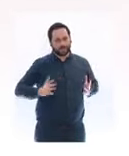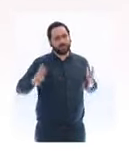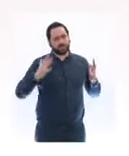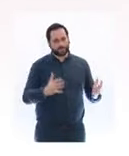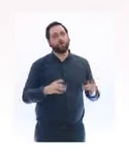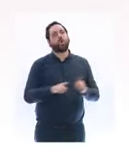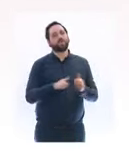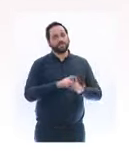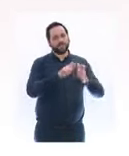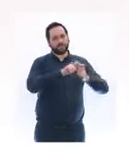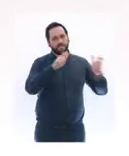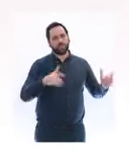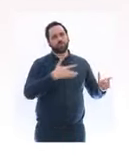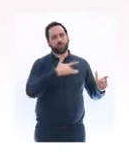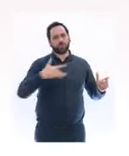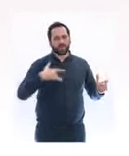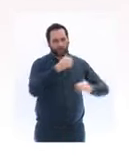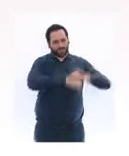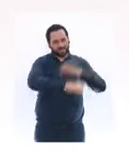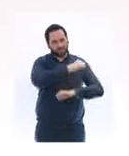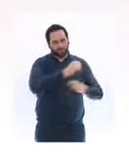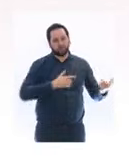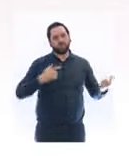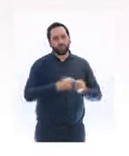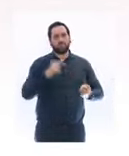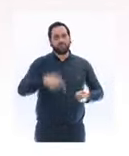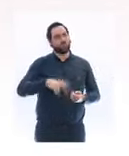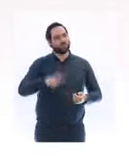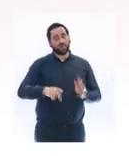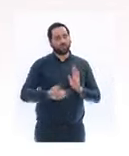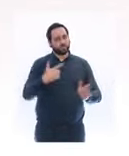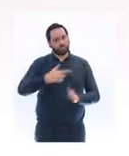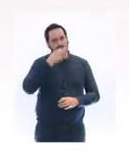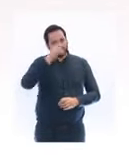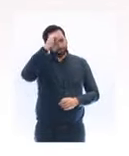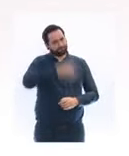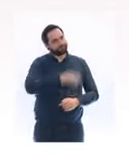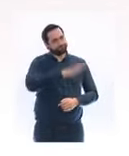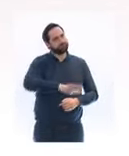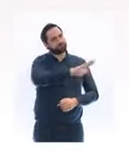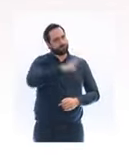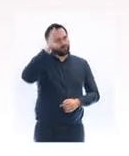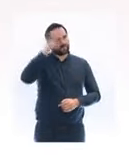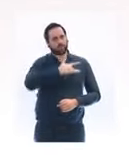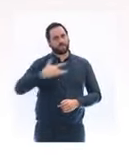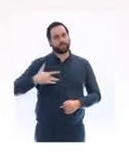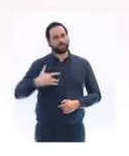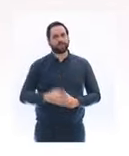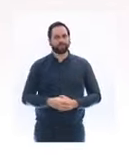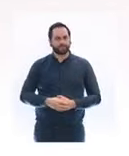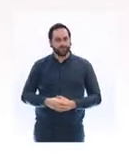établissements. Et je les salue ici une nouvelle fois. Olivier Véran,